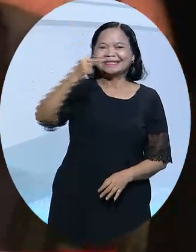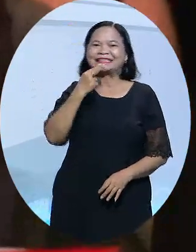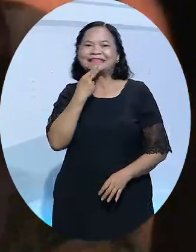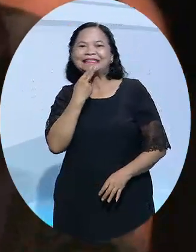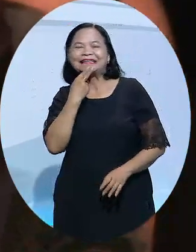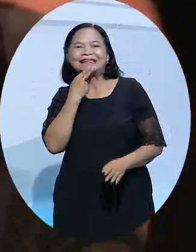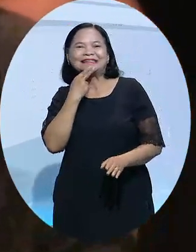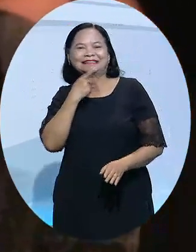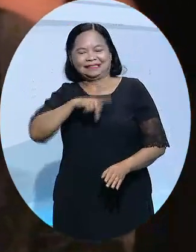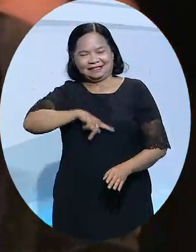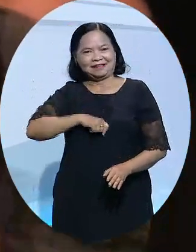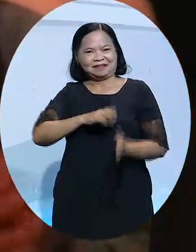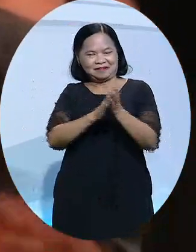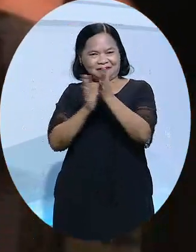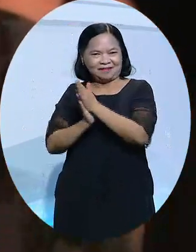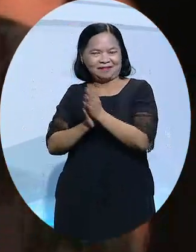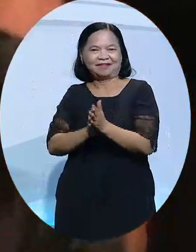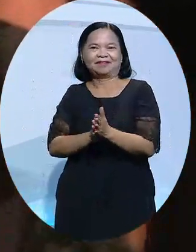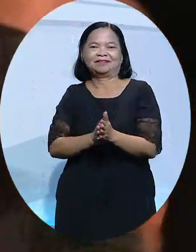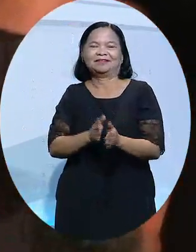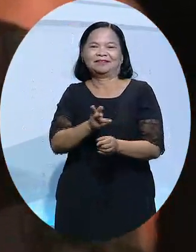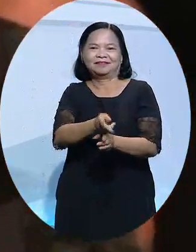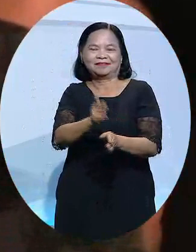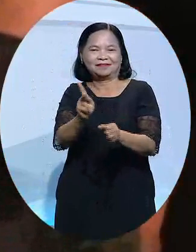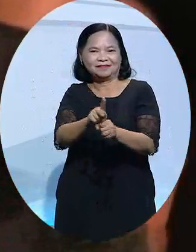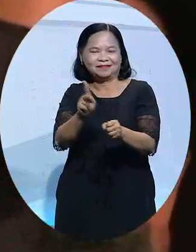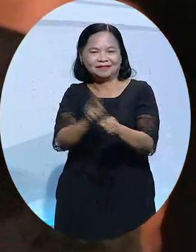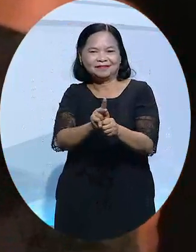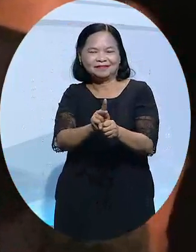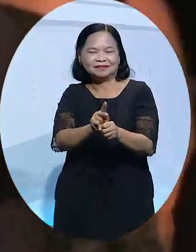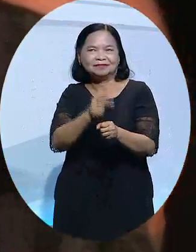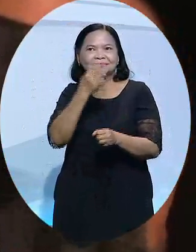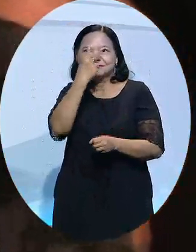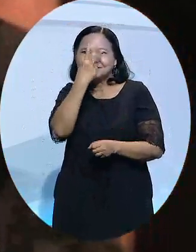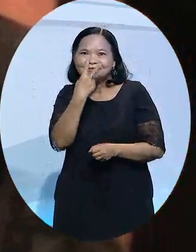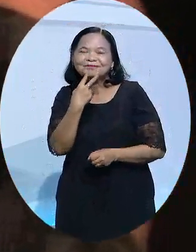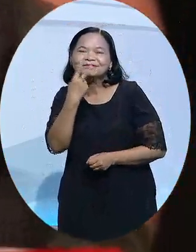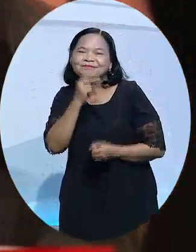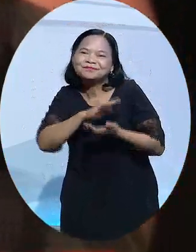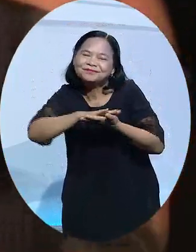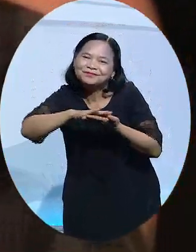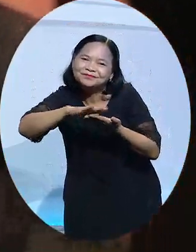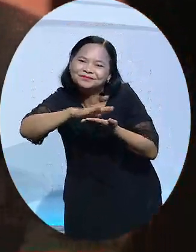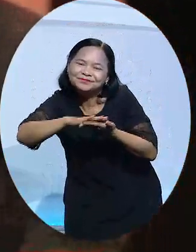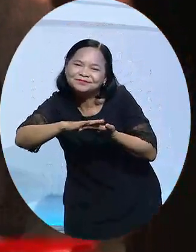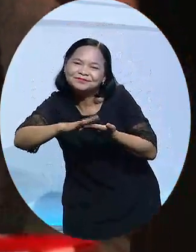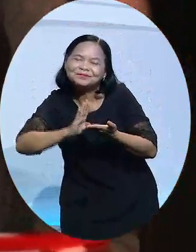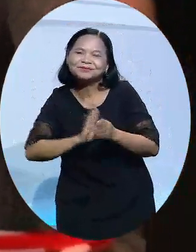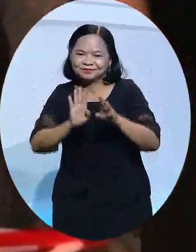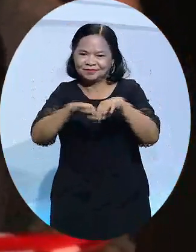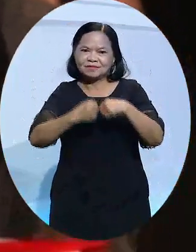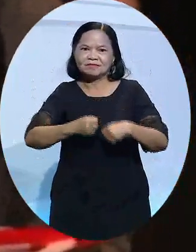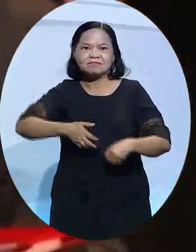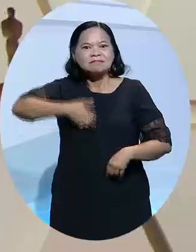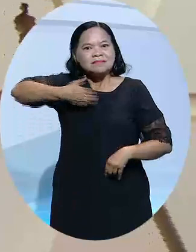chính xuất sắc nhất. Giới giải diễn trong phim King Richard, anh đã không cầm được nước mắt, đồng thời xin lỗi khán giả và ban tổ chức vì sự nóng